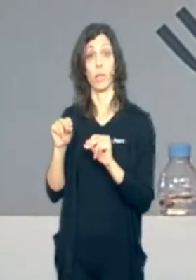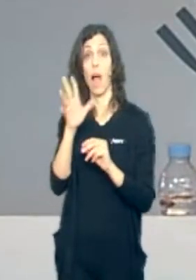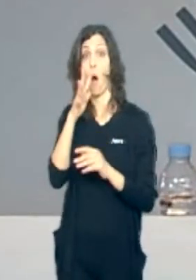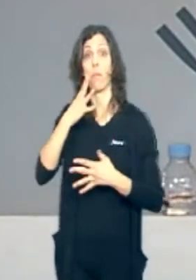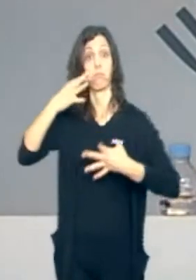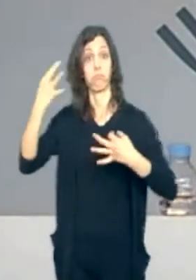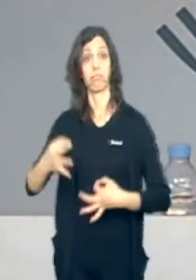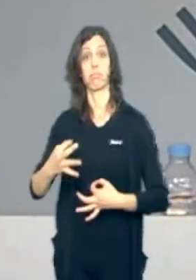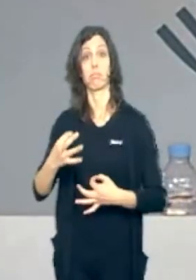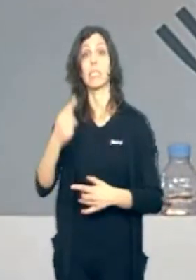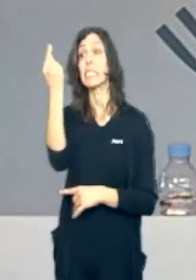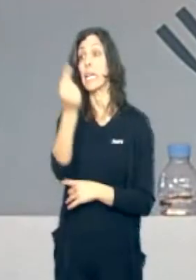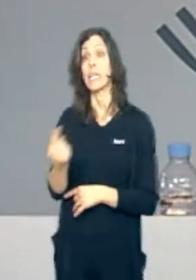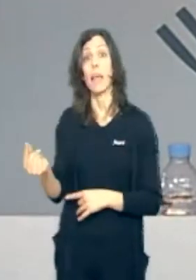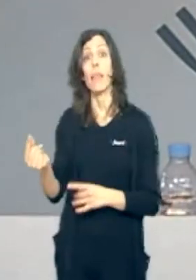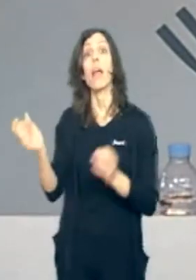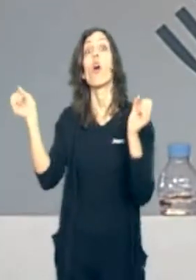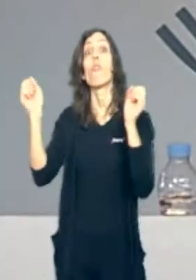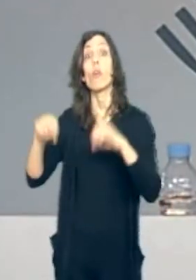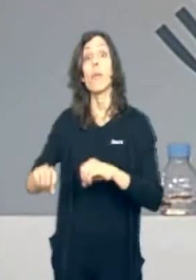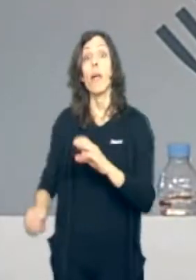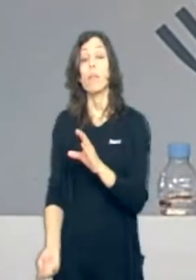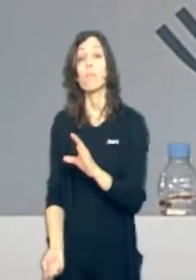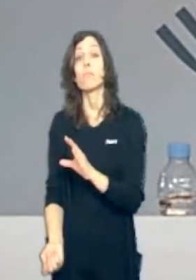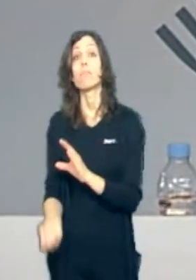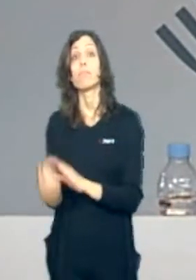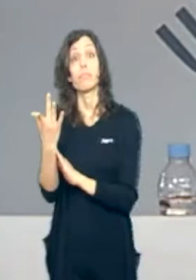En el moment la sentència de conformitat isca,